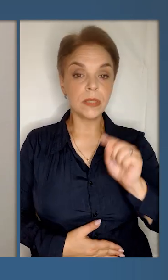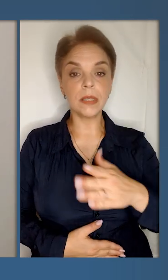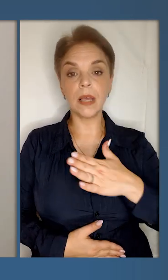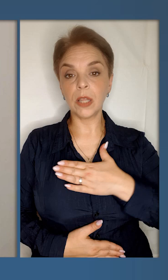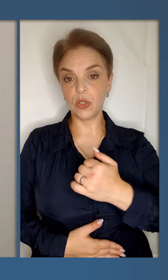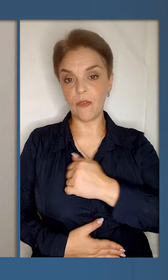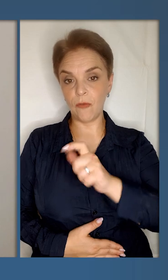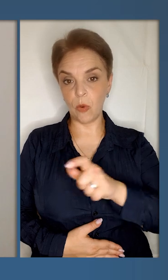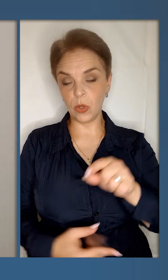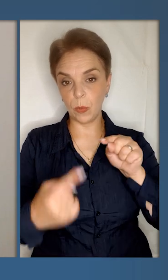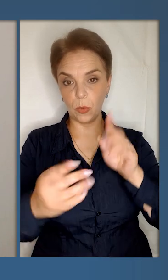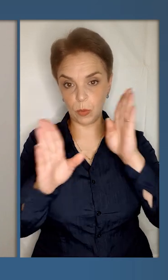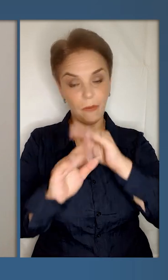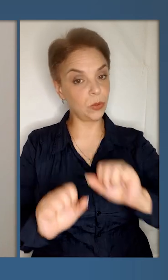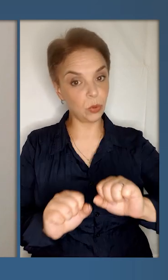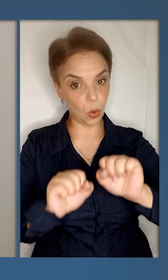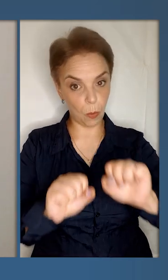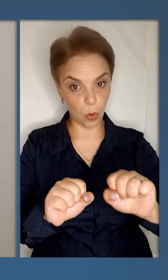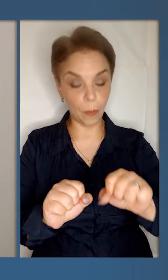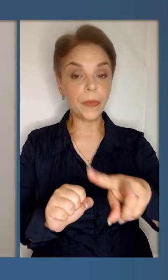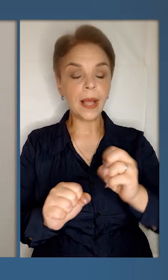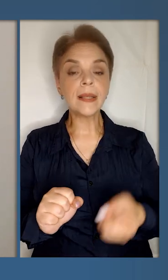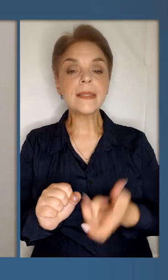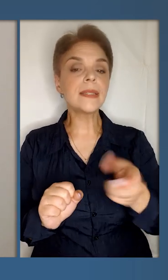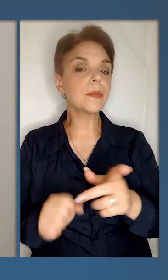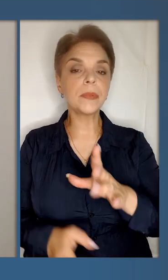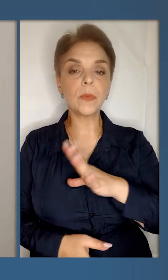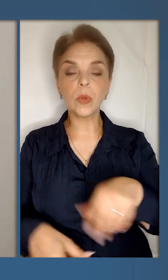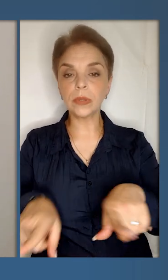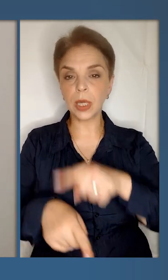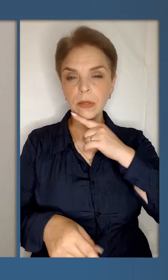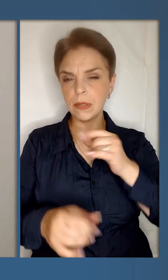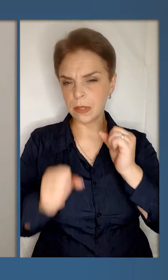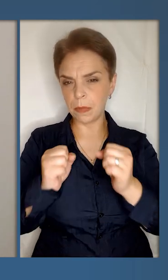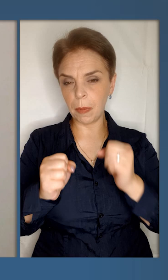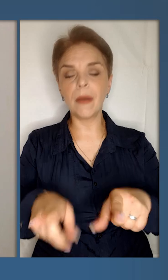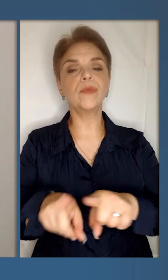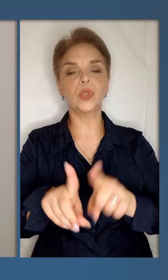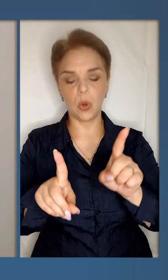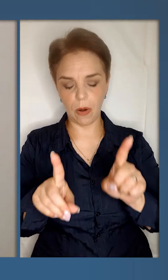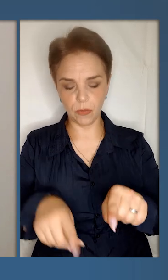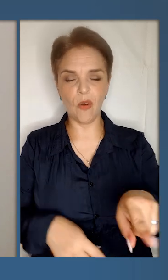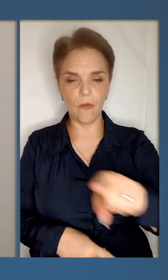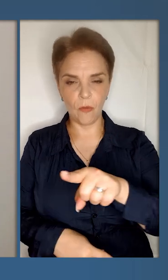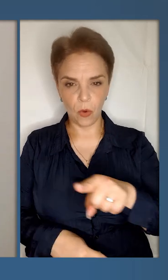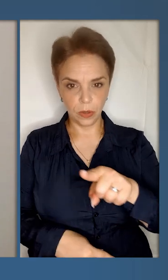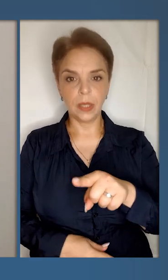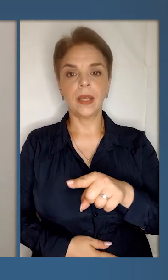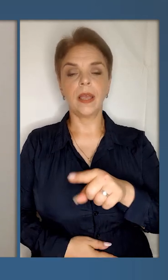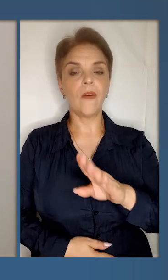за це нашим воїнам проти повітряної оборони. Але скільки б не було таких російських атак, все одно вони